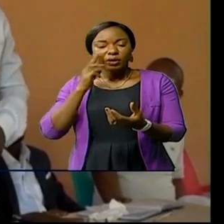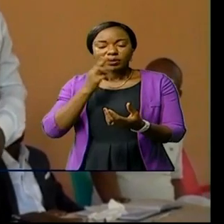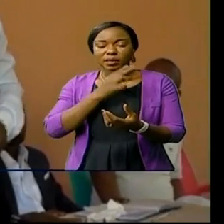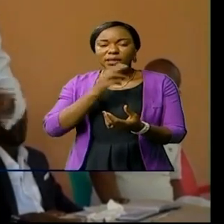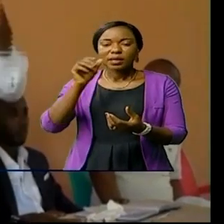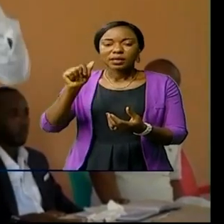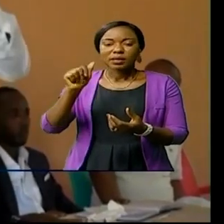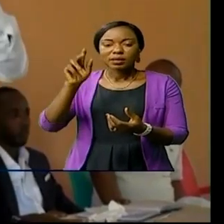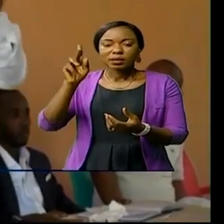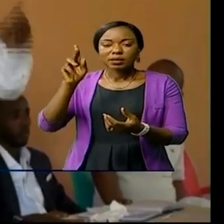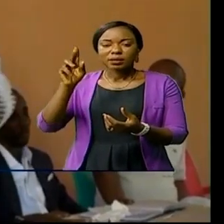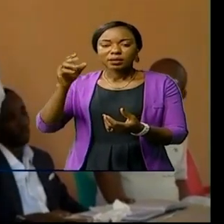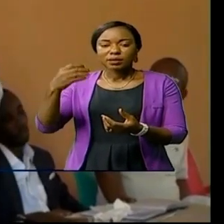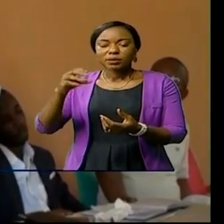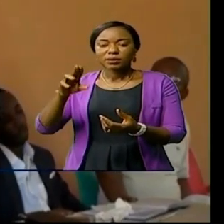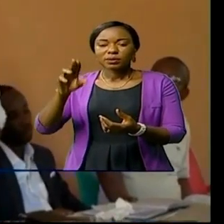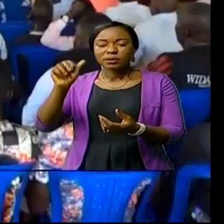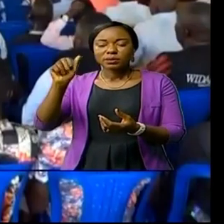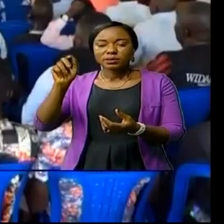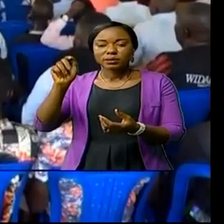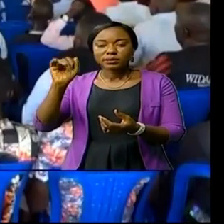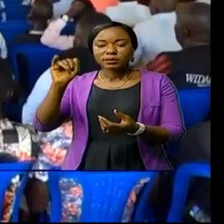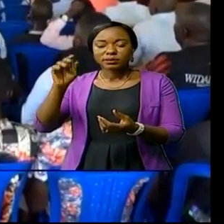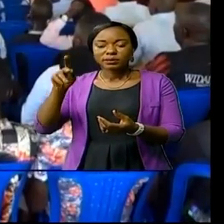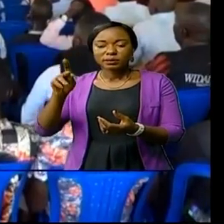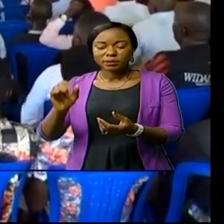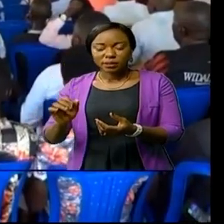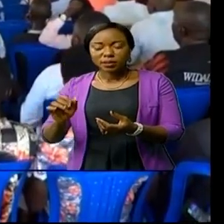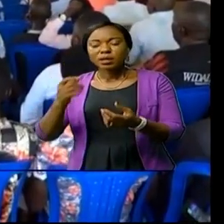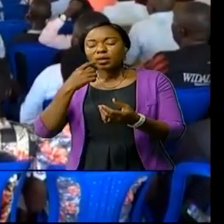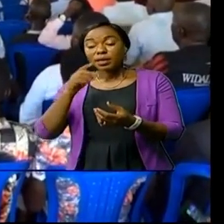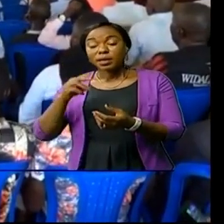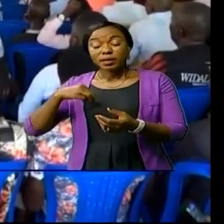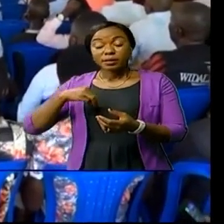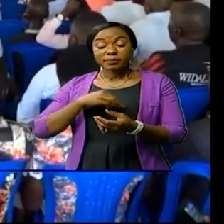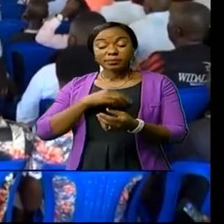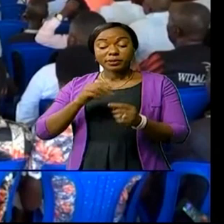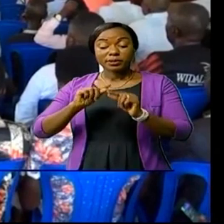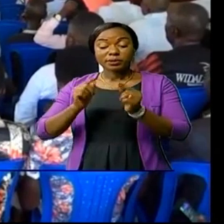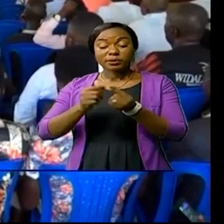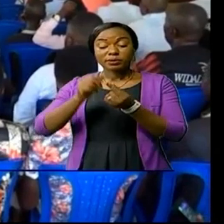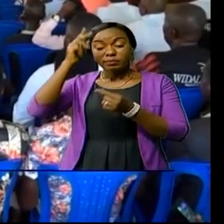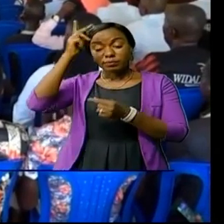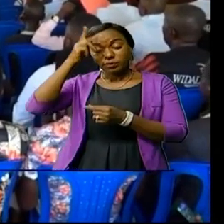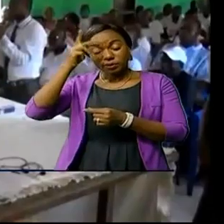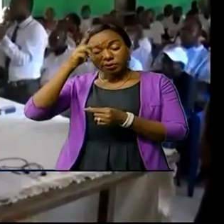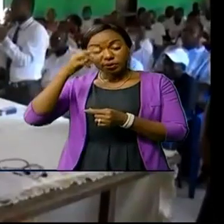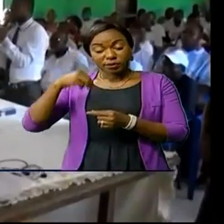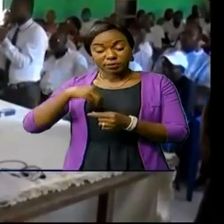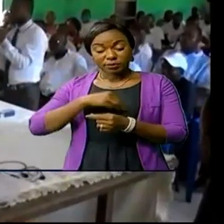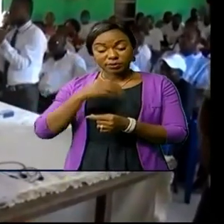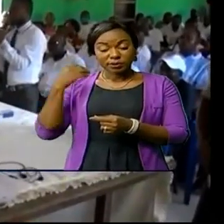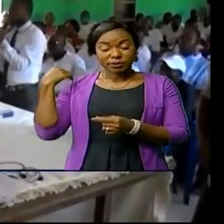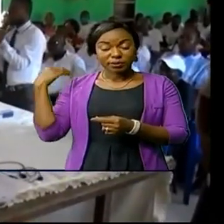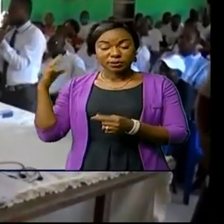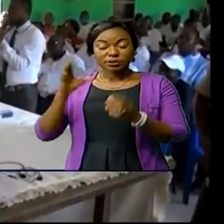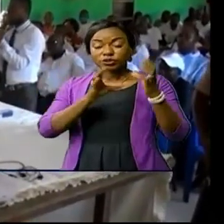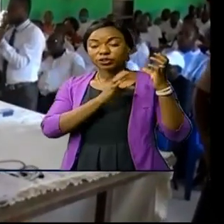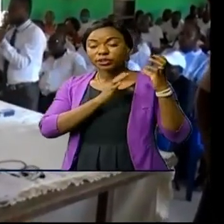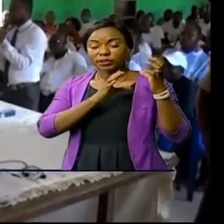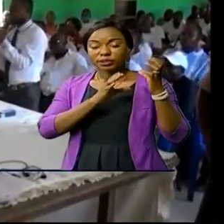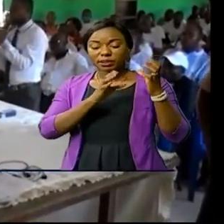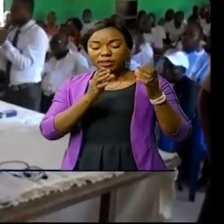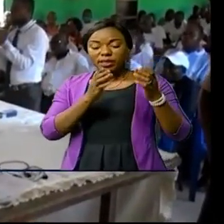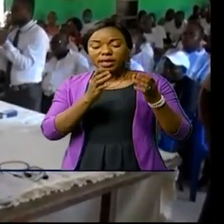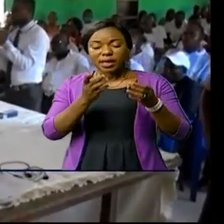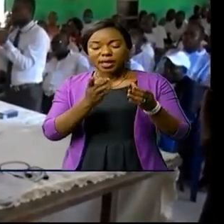où la cérémonie d'installation officielle de membres de la structure politique, le ministre d'Etat en charge de l'aménagement du